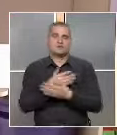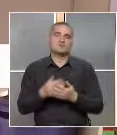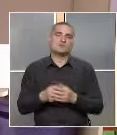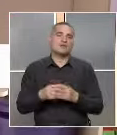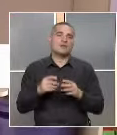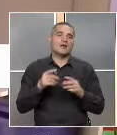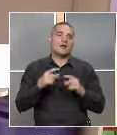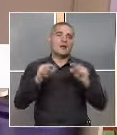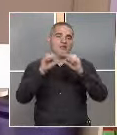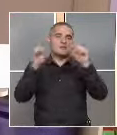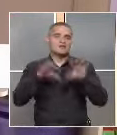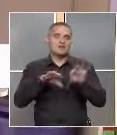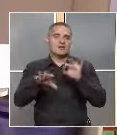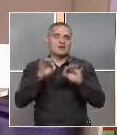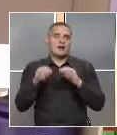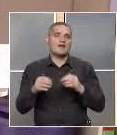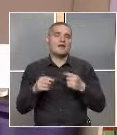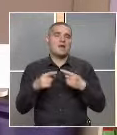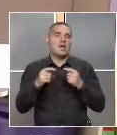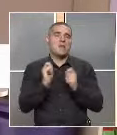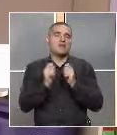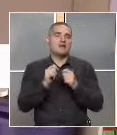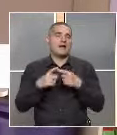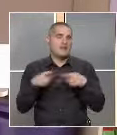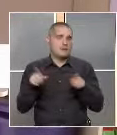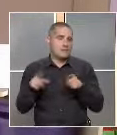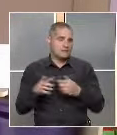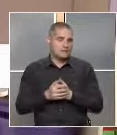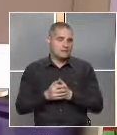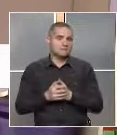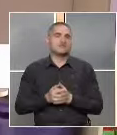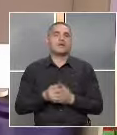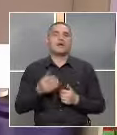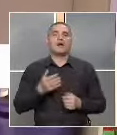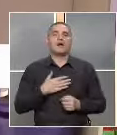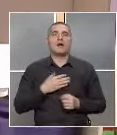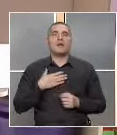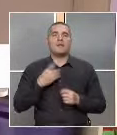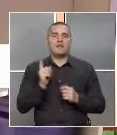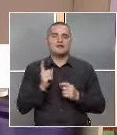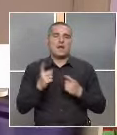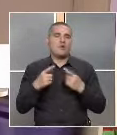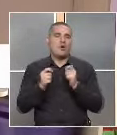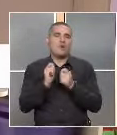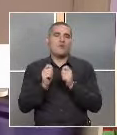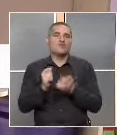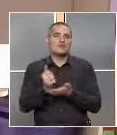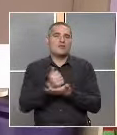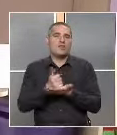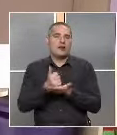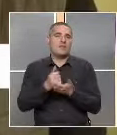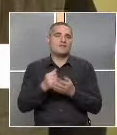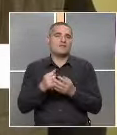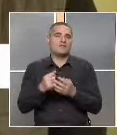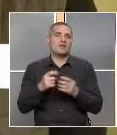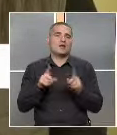музикалните песни. И имат не само музикотерапевтична стойност, ами чисто и